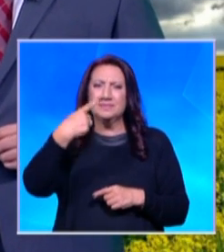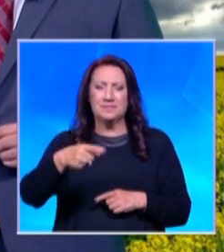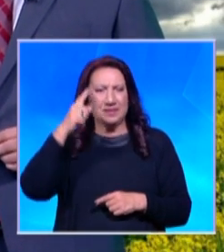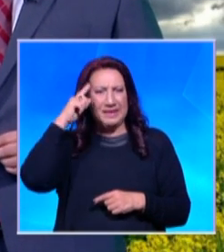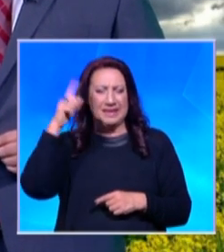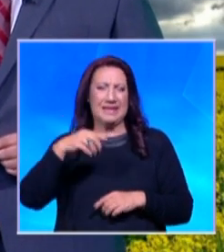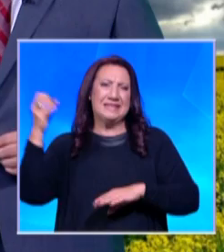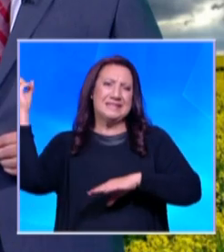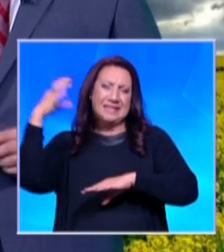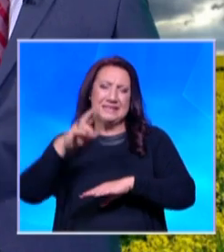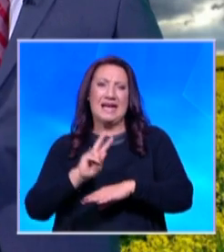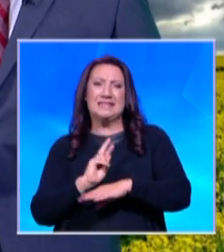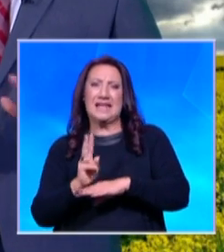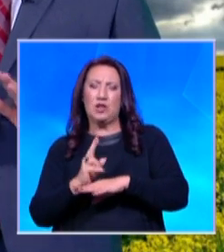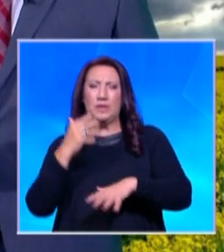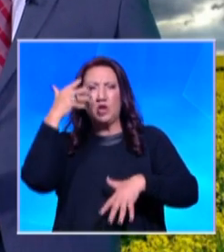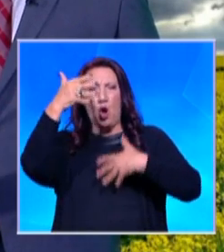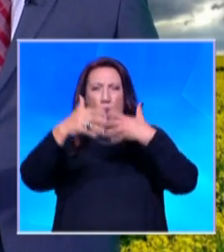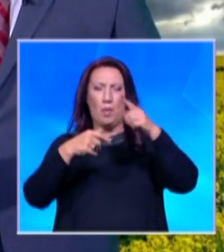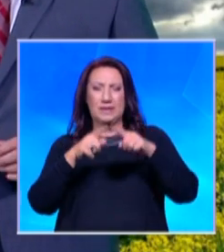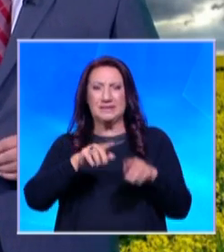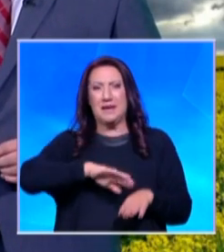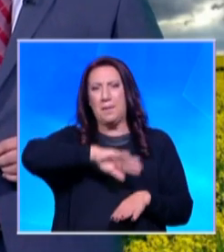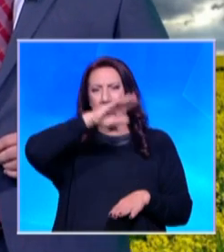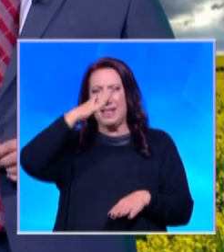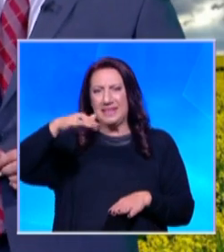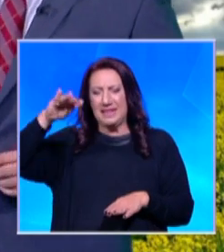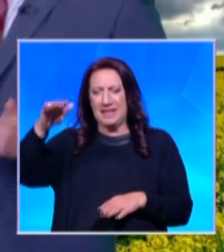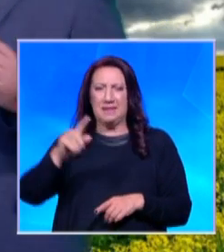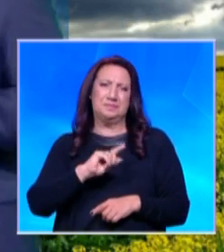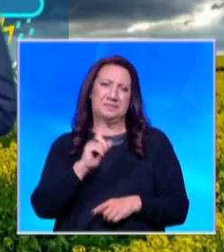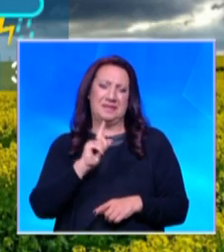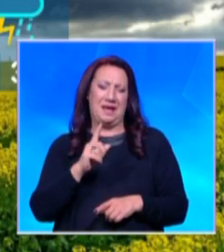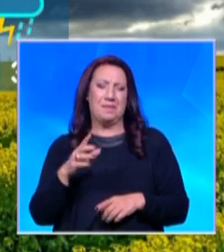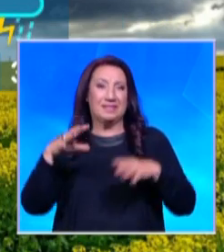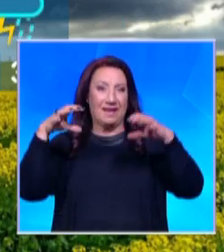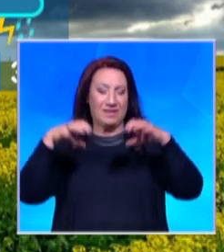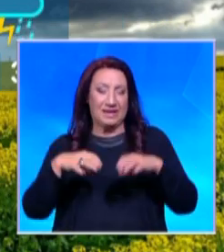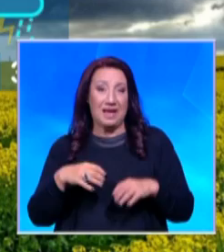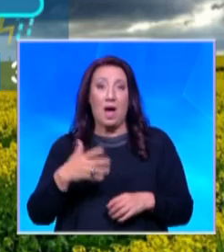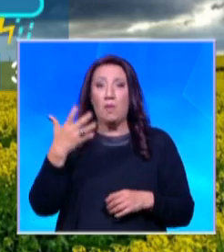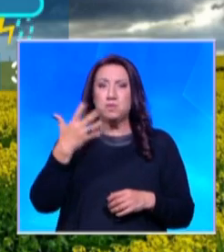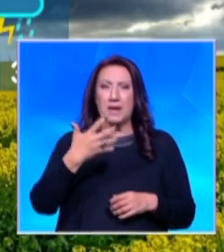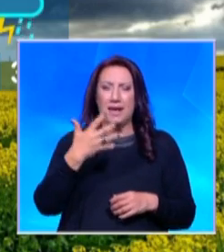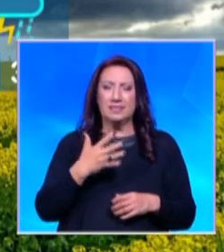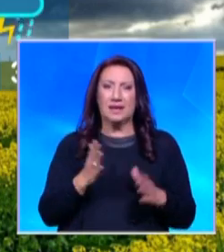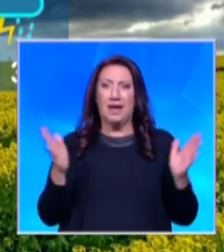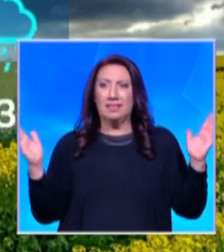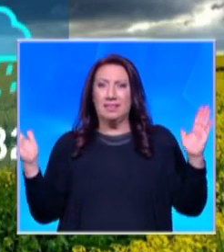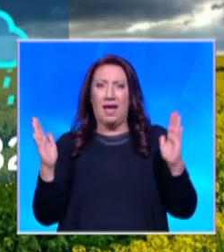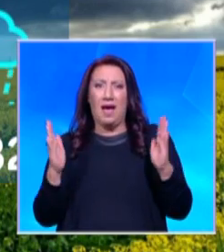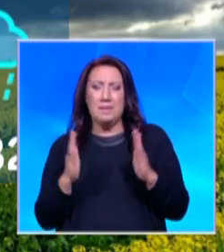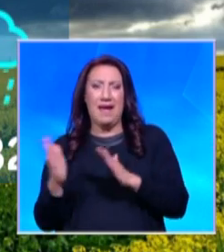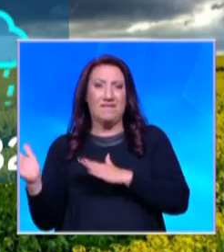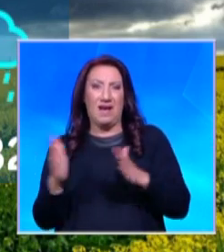очертава за облачаване на планините, но вероятността за валежи вече е малка. Към петък отихване на вятъра и постепенно повишение на температурите.